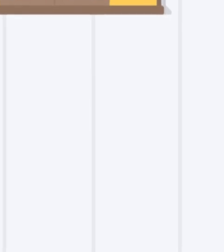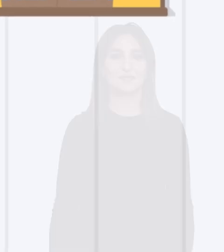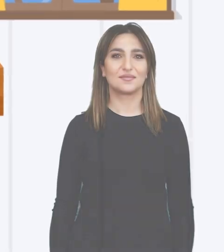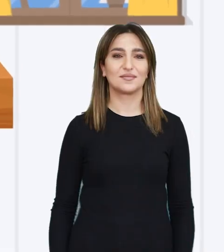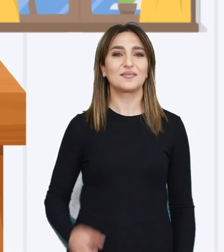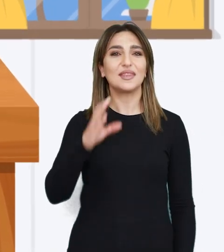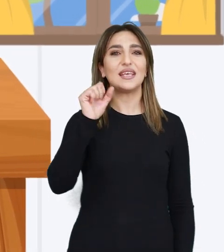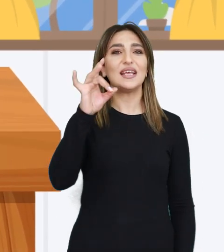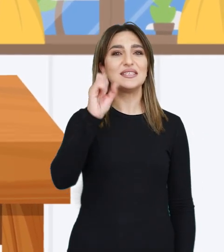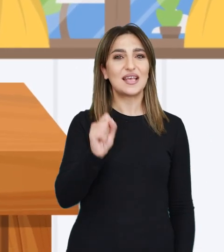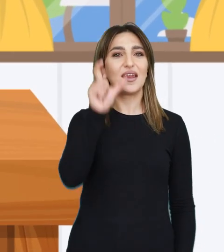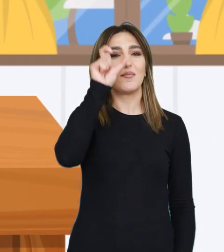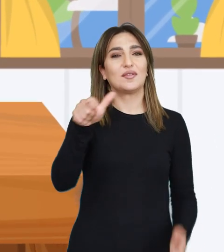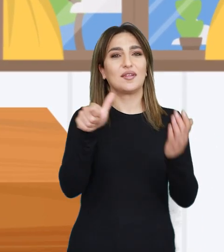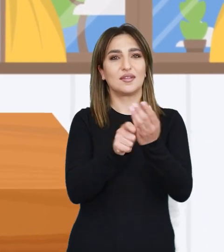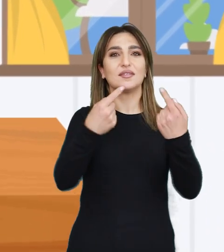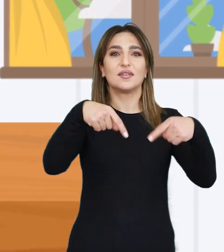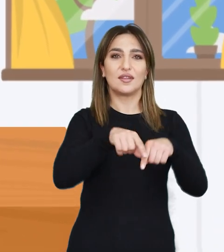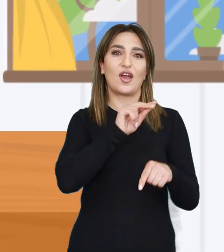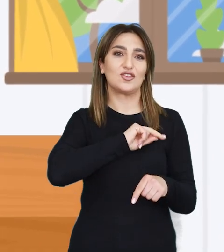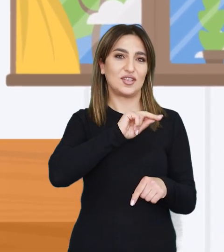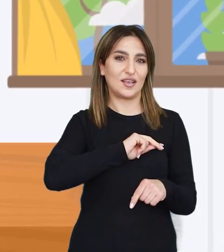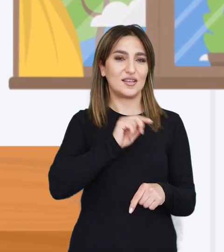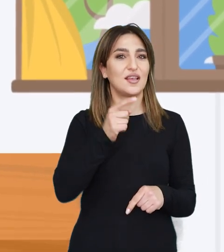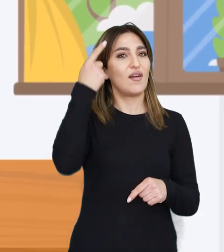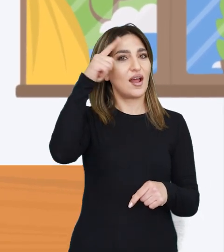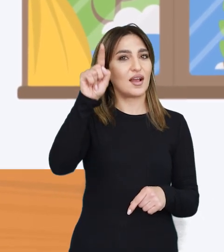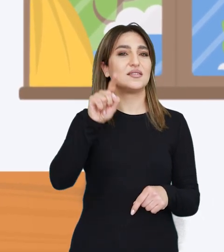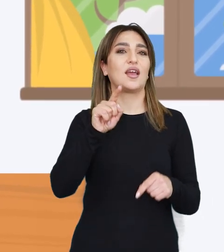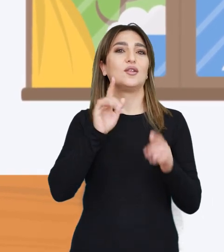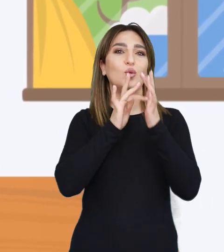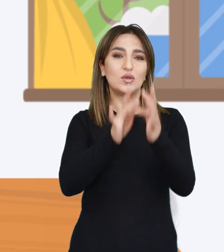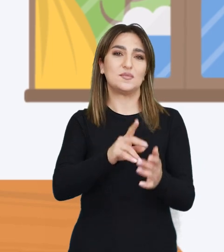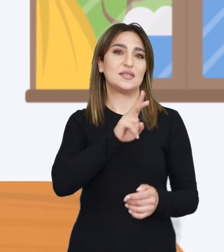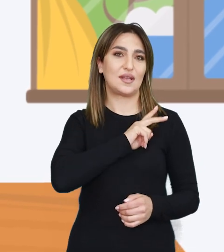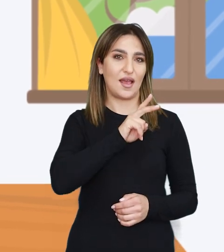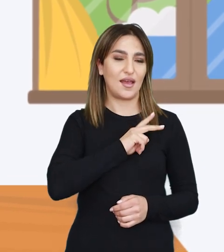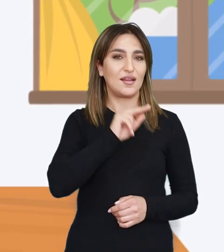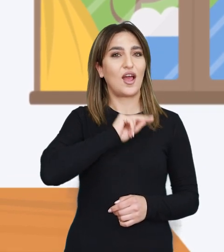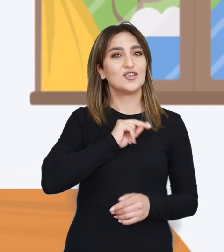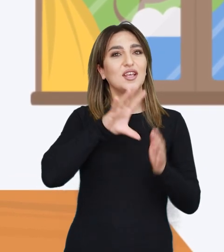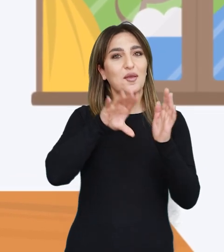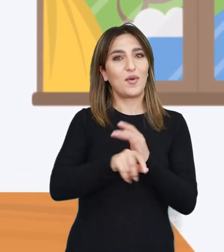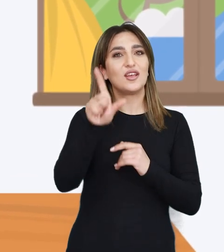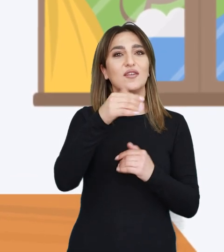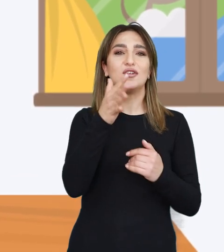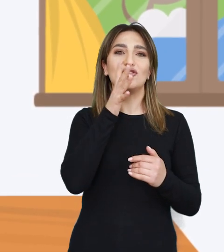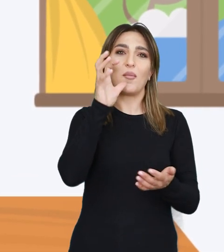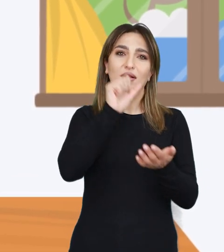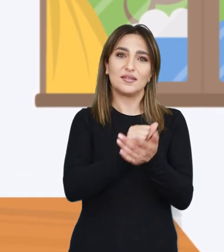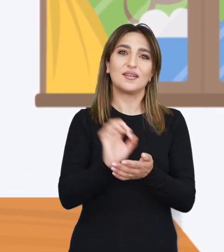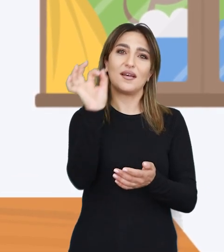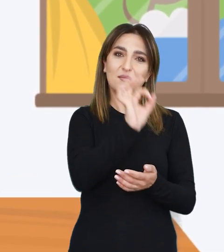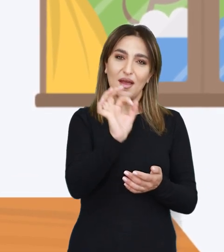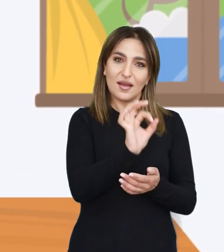Սարան հումանիտար բնագավարի աշխատակից է և արկացային տուրիսմի սիրահար։ թե աշխատանքի մեջ և թե իր ժամանցը